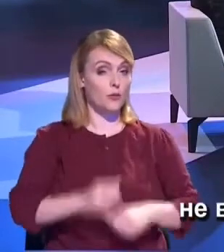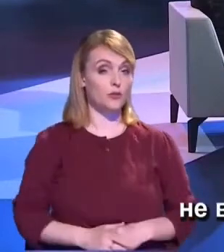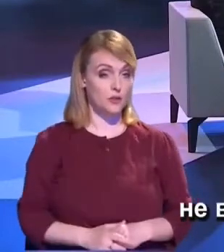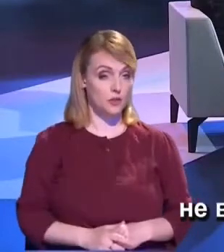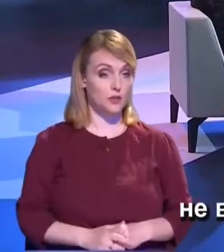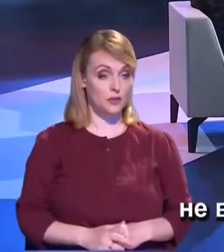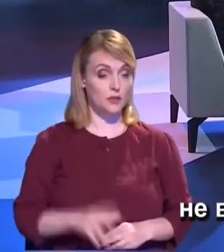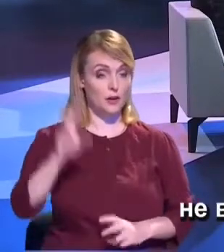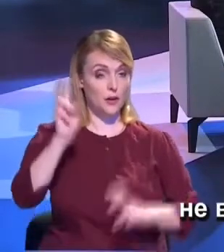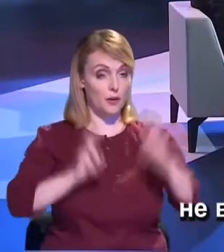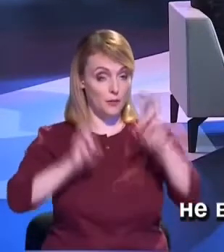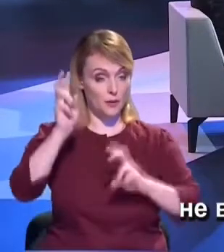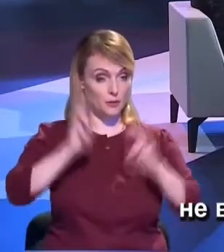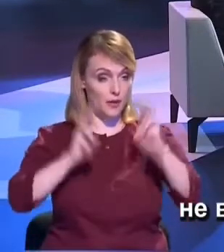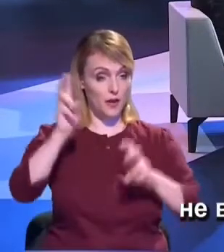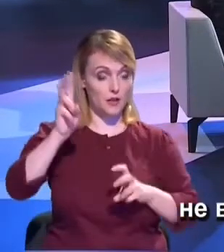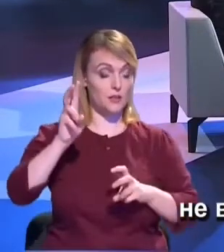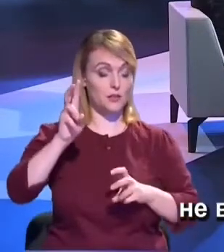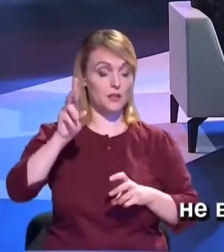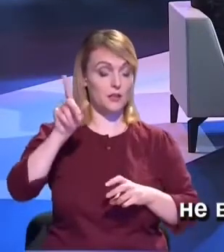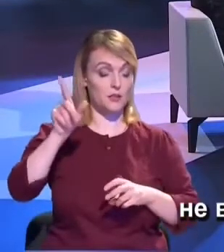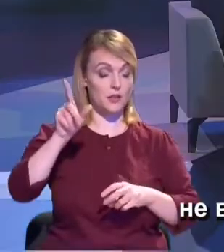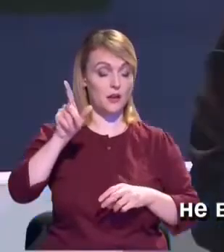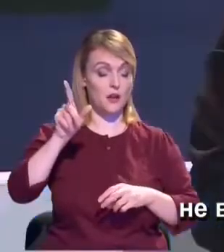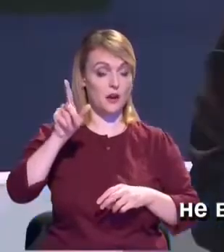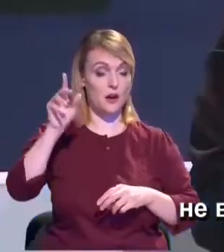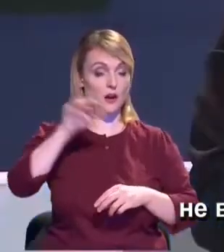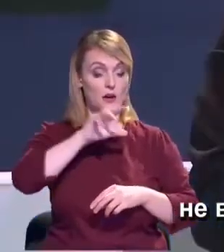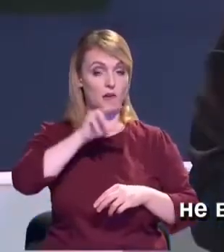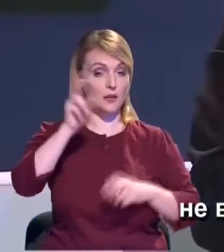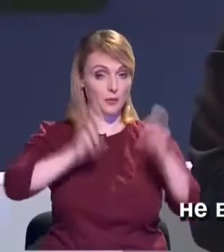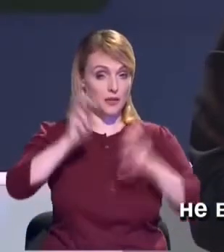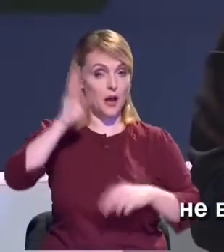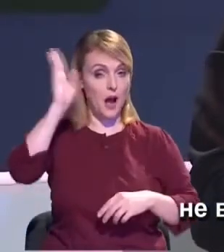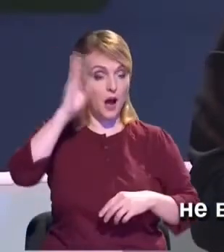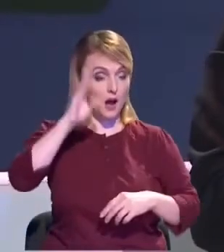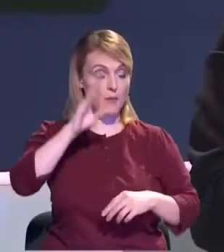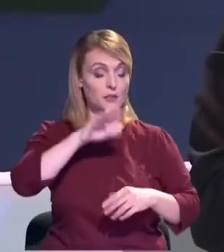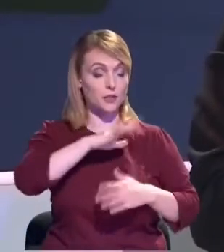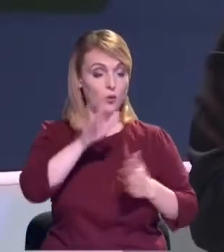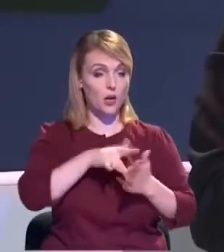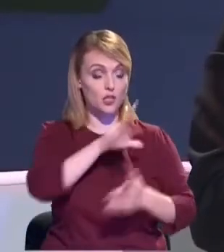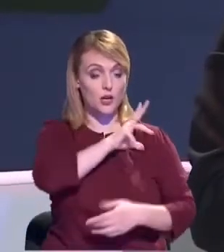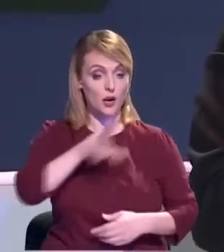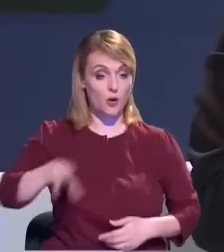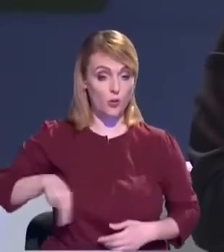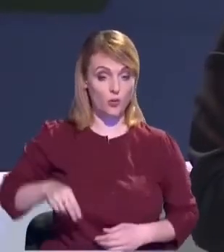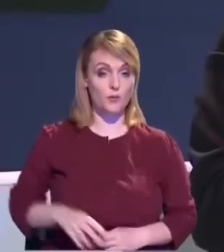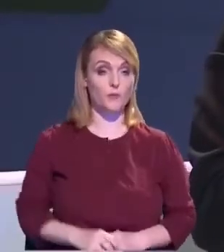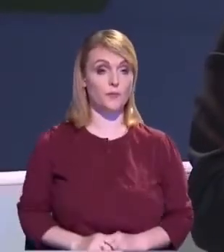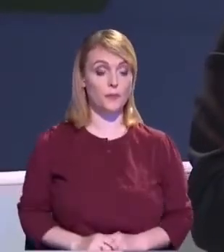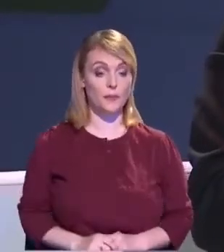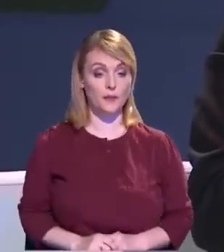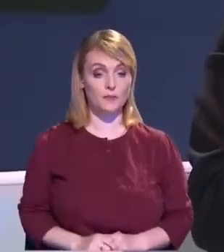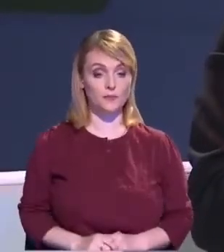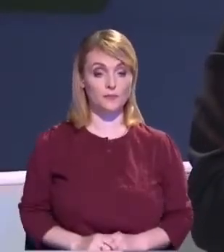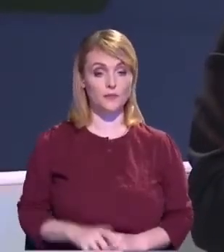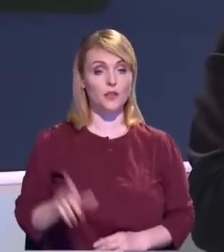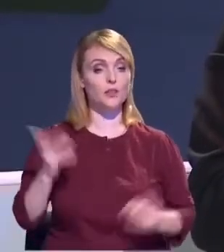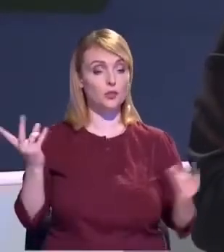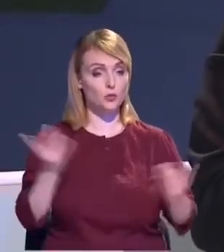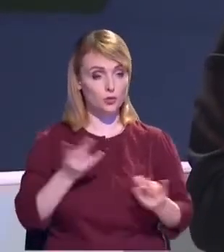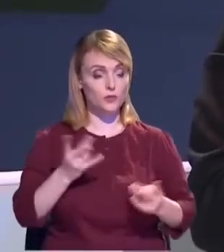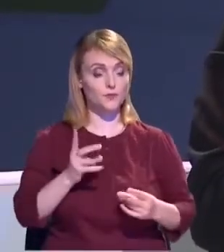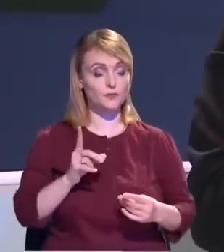Andree, poate o cunoaște careva detalii. Dacă ei nu investesc în dezvoltarea infrastructurii, este necesar că cetățenii